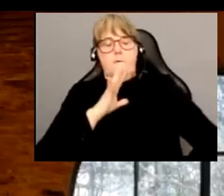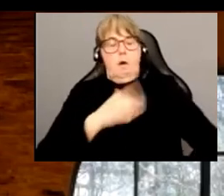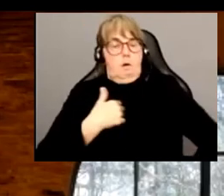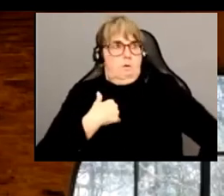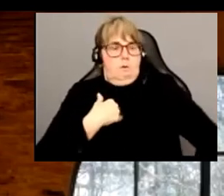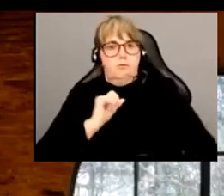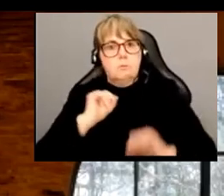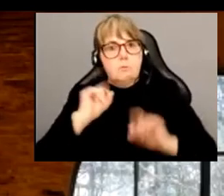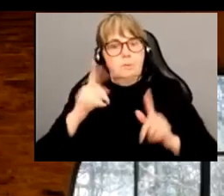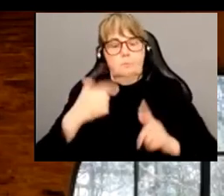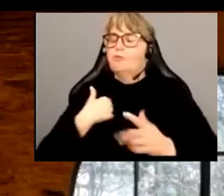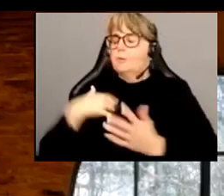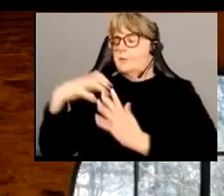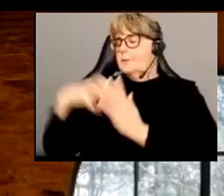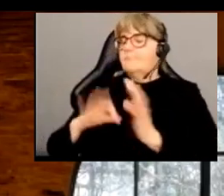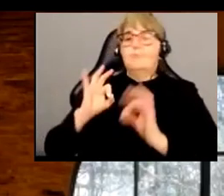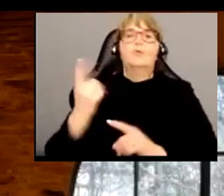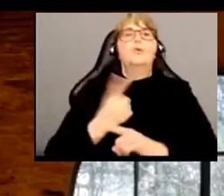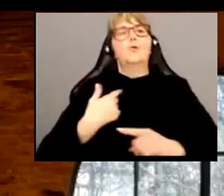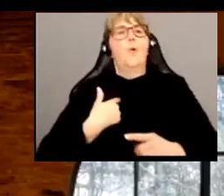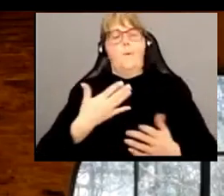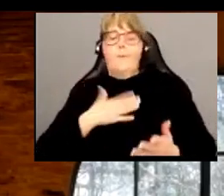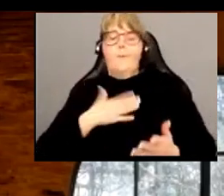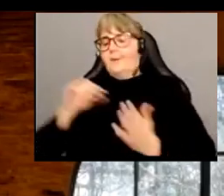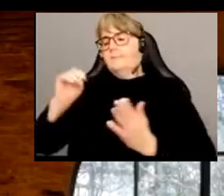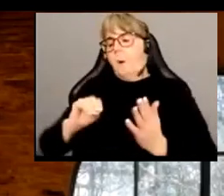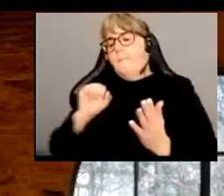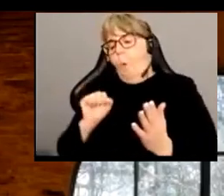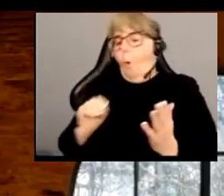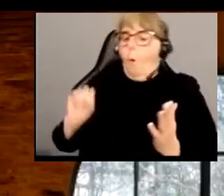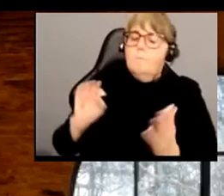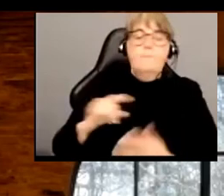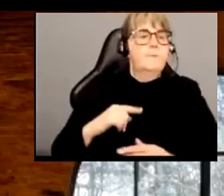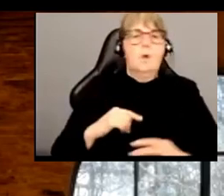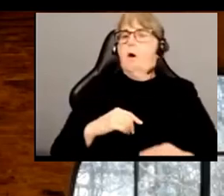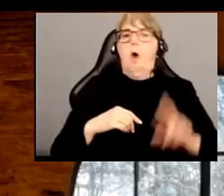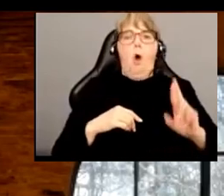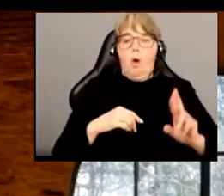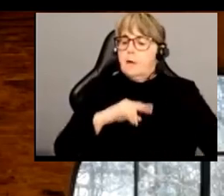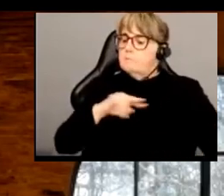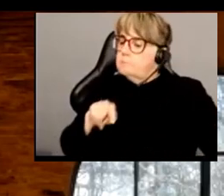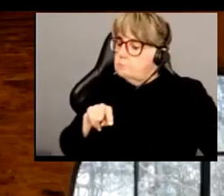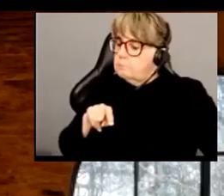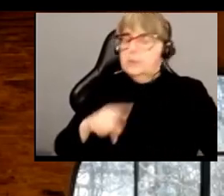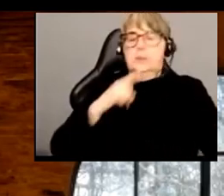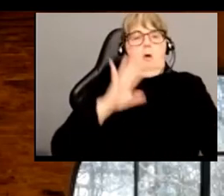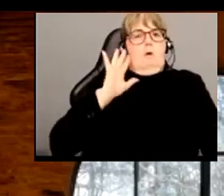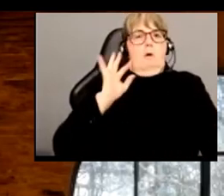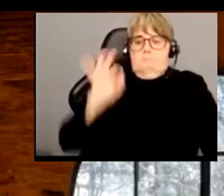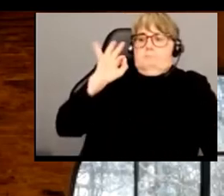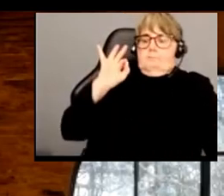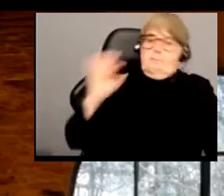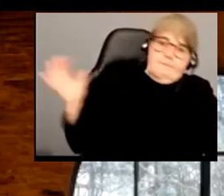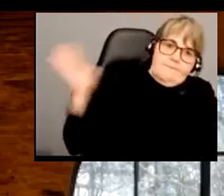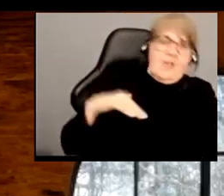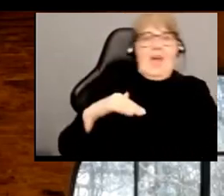à ça. Moi, j'étais très satisfait de mon texte. Évidemment, on l'est toujours un petit peu, bon, il pourrait être amélioré et Renan l'a aimé et il m'a invité